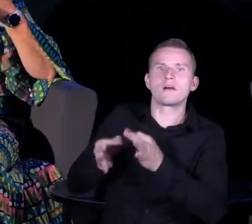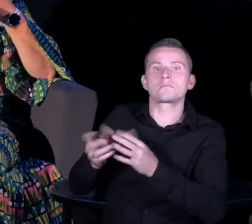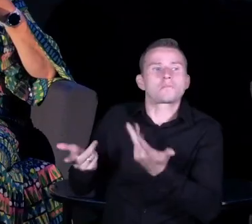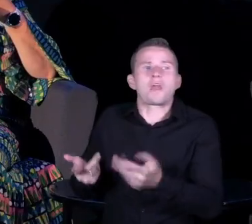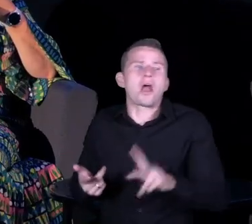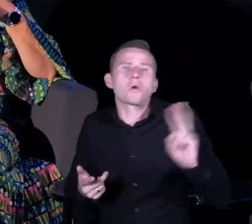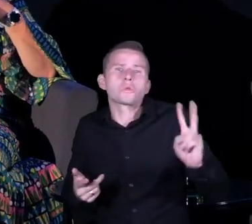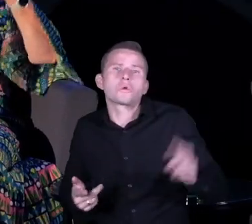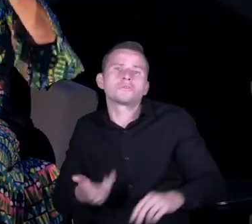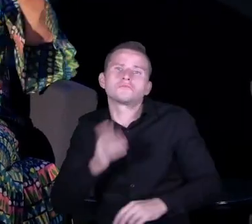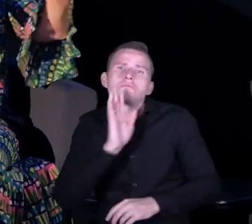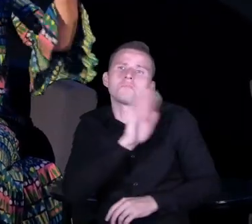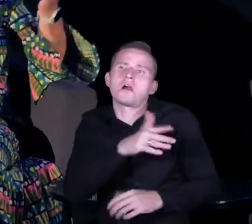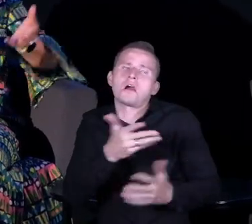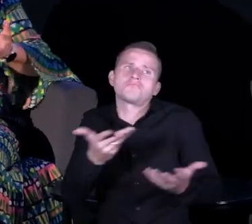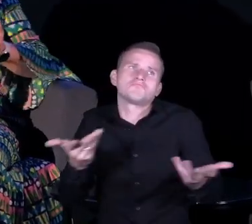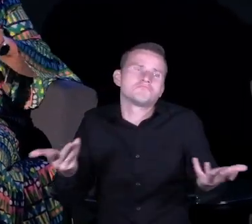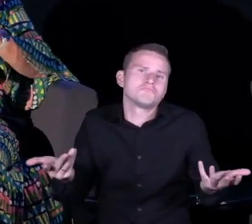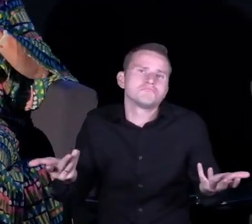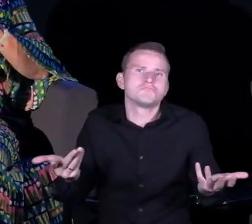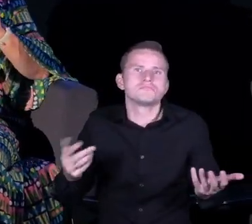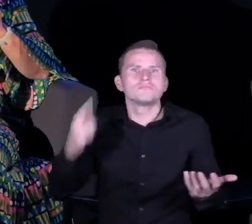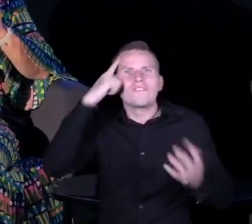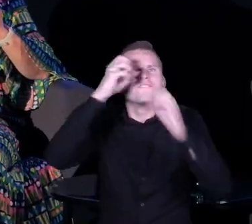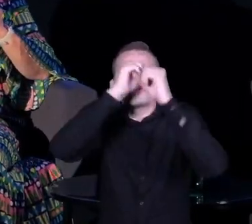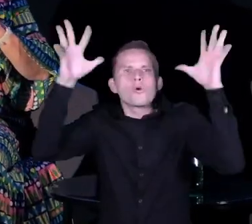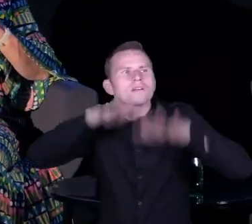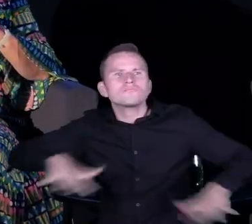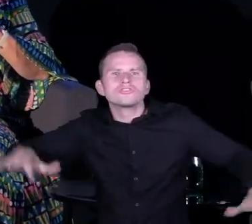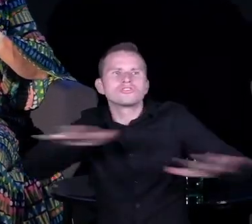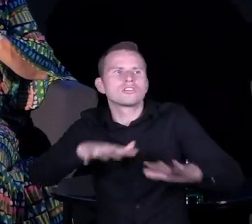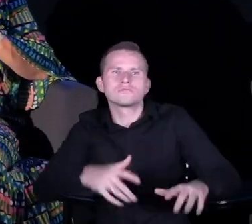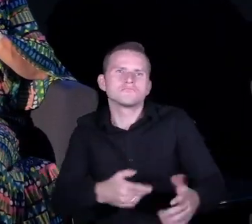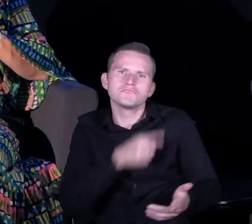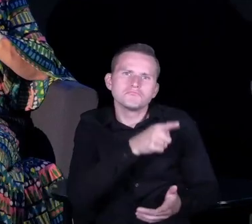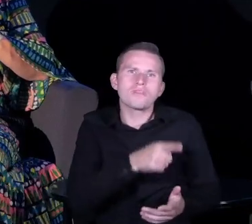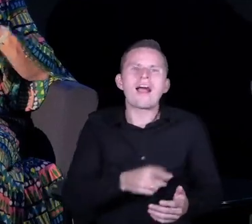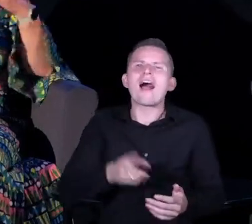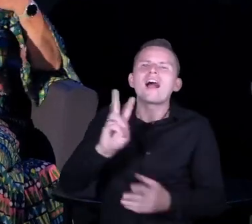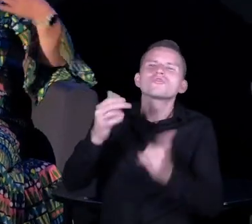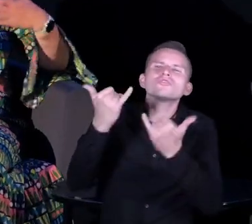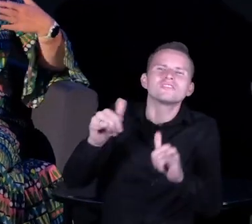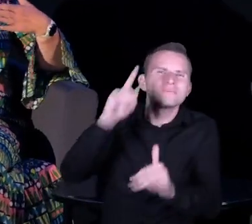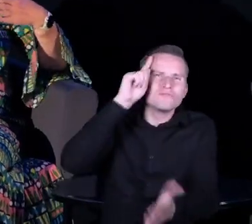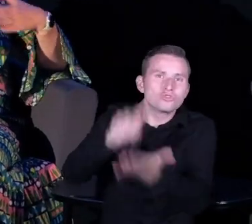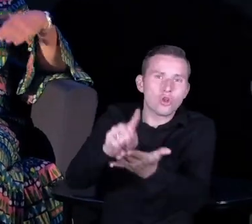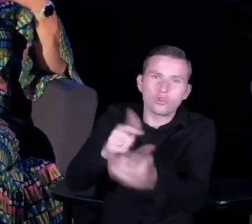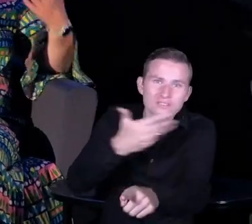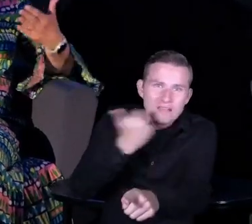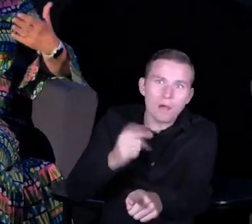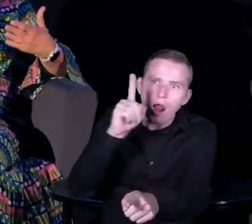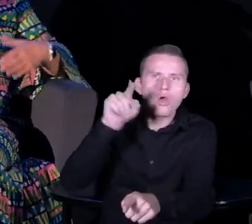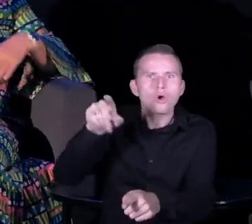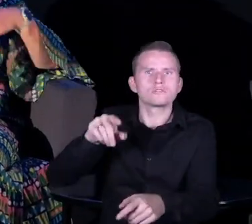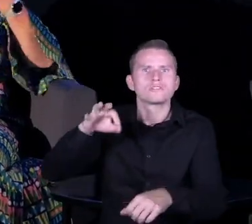bardzo dobre wyobraźnię przestrzenną, a jeszcze kto inny nie ma tych talentów, ale jest systematyczny,